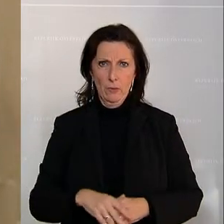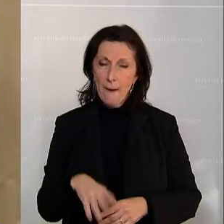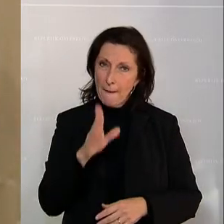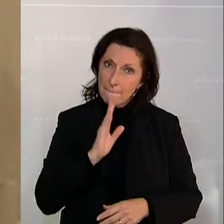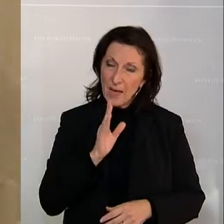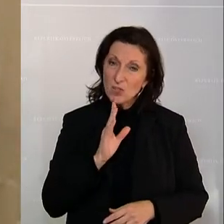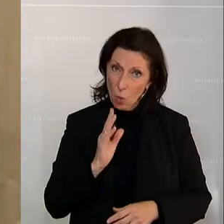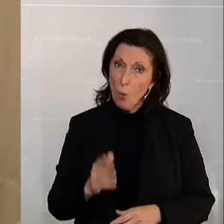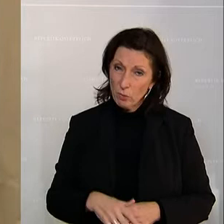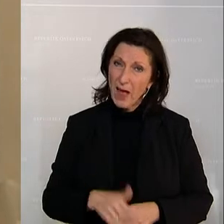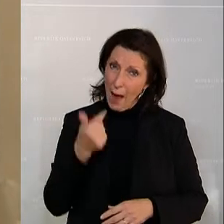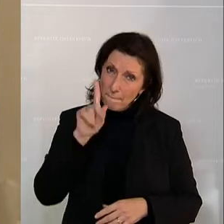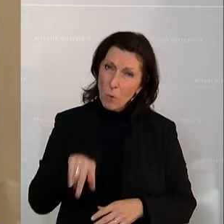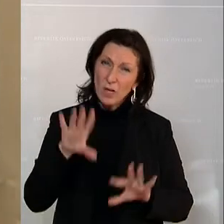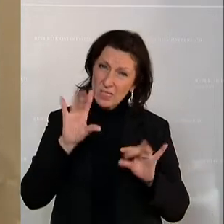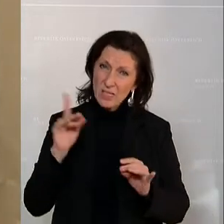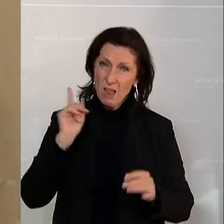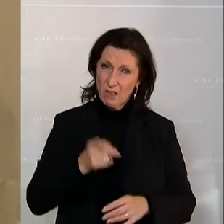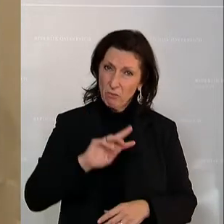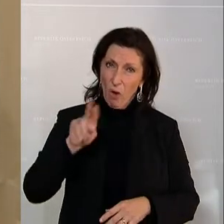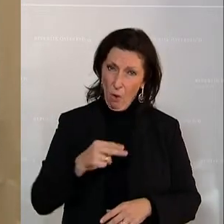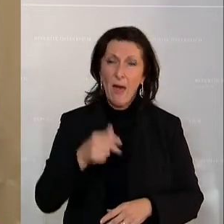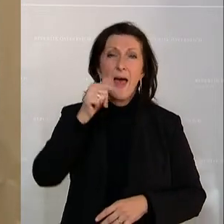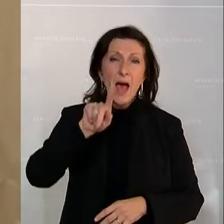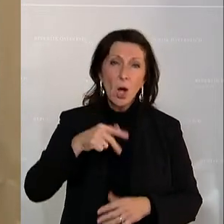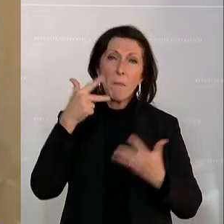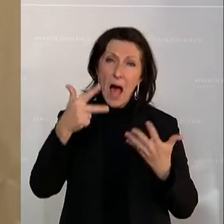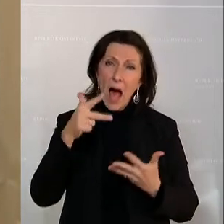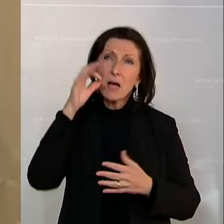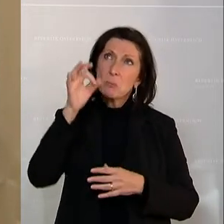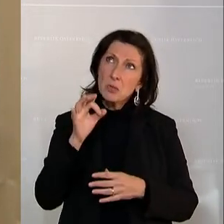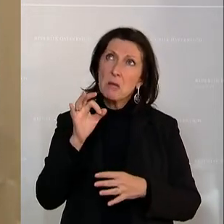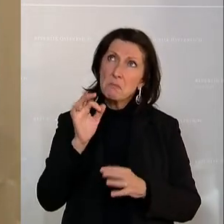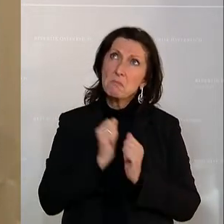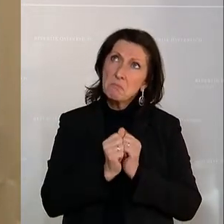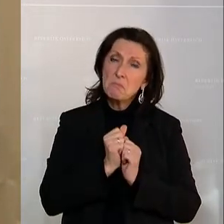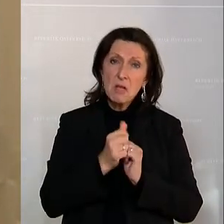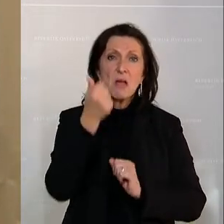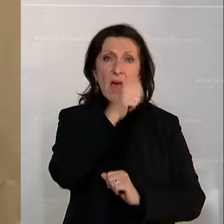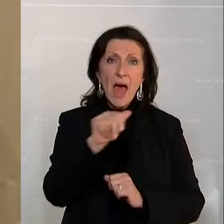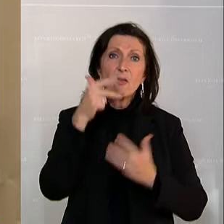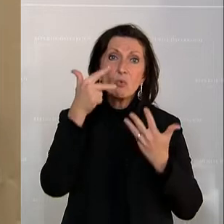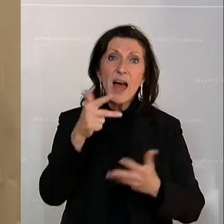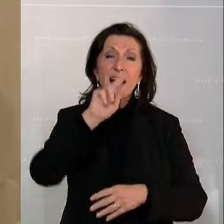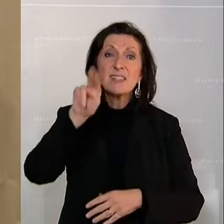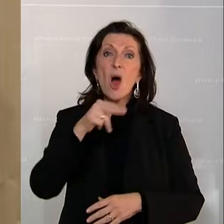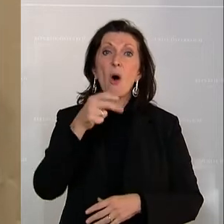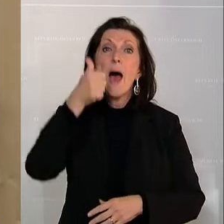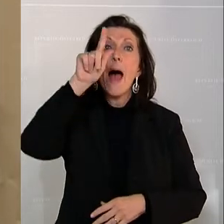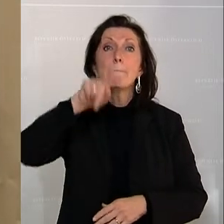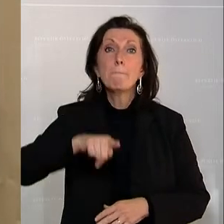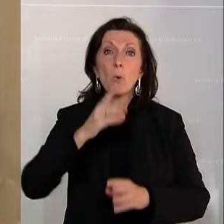von 10.000 Euro und 1,8 Prozent ist das eine Erhöhung von 180 Euro pro Monat.